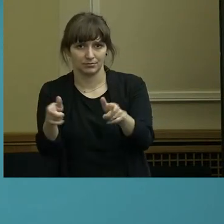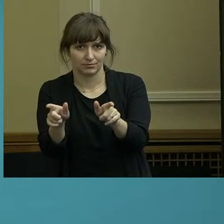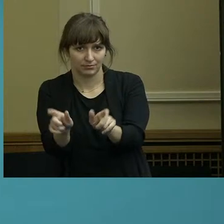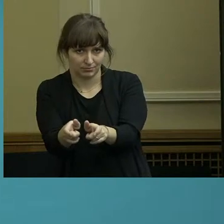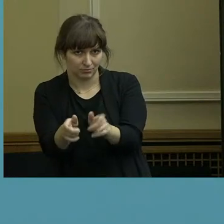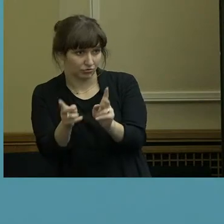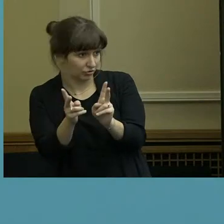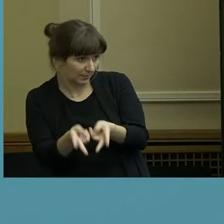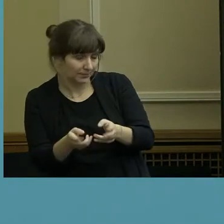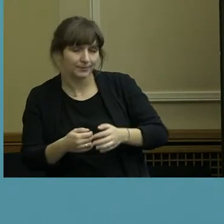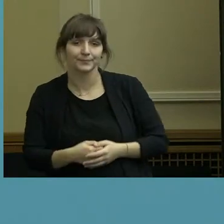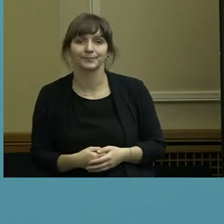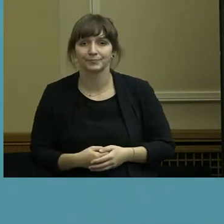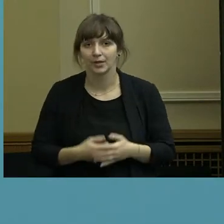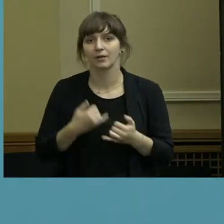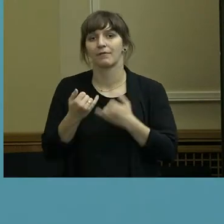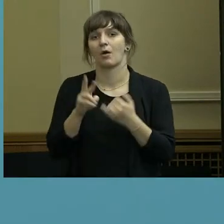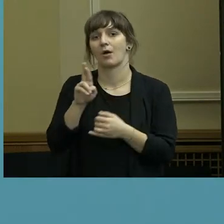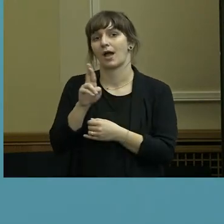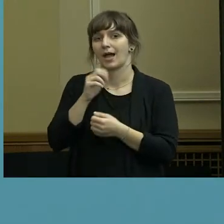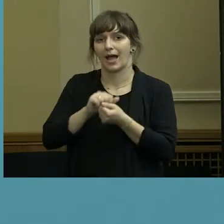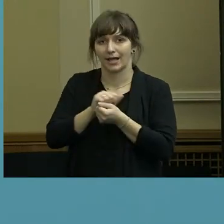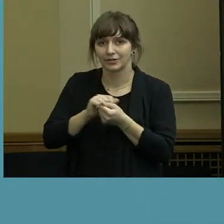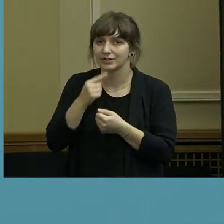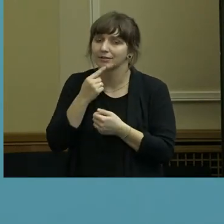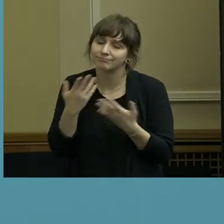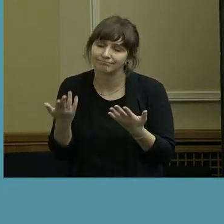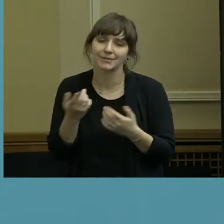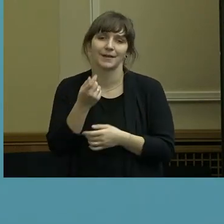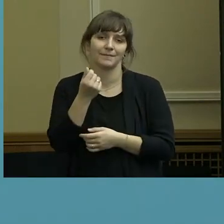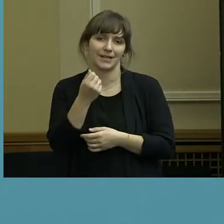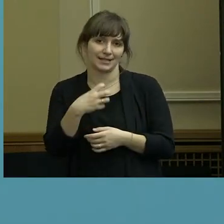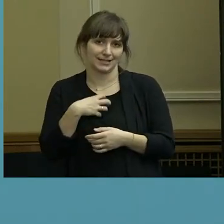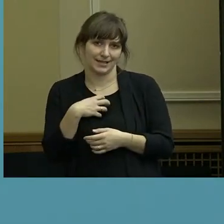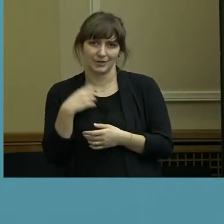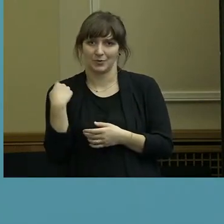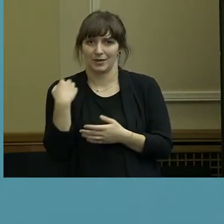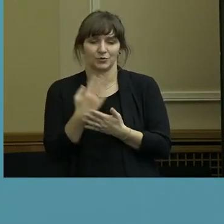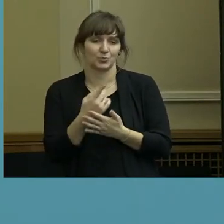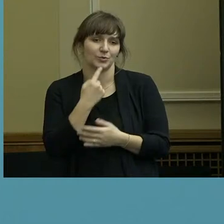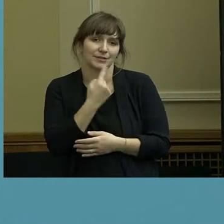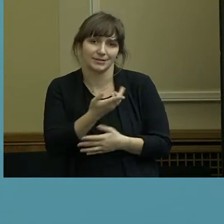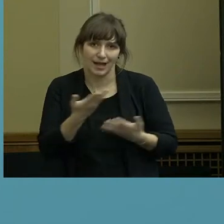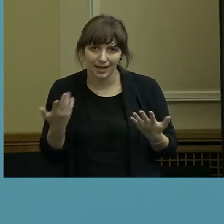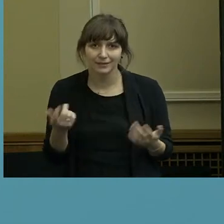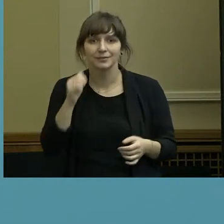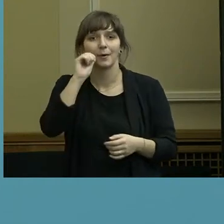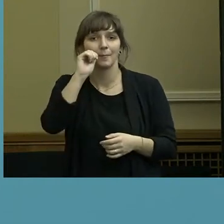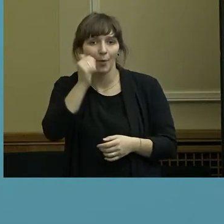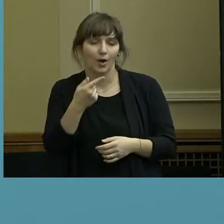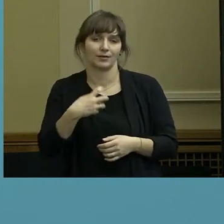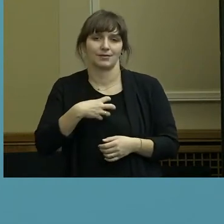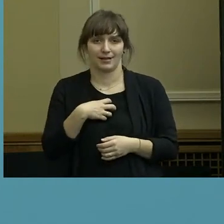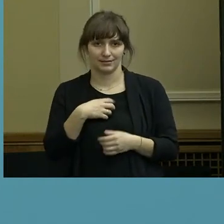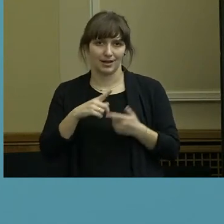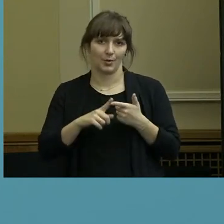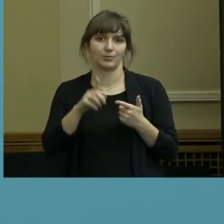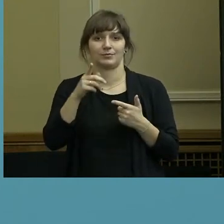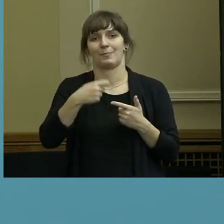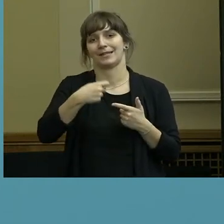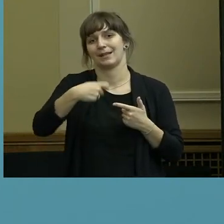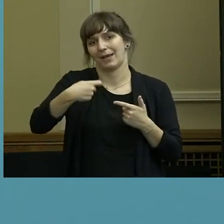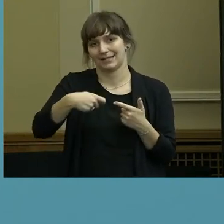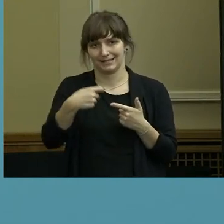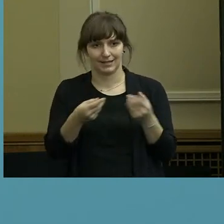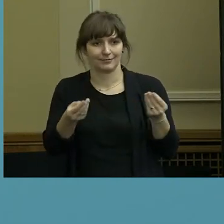verweise da gerne nochmal auf das, was der Finanzsenator auch gesagt hat. Morgen ist die Konferenz mit der Kanzlerin und den MPs und dann wird der Senat